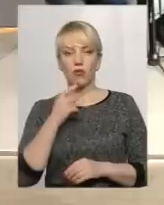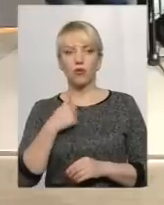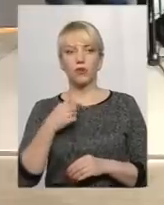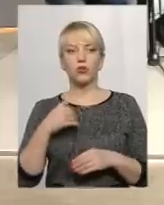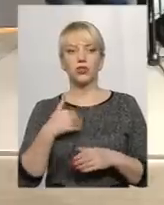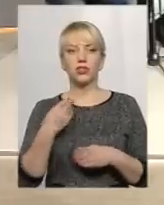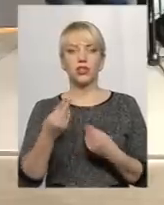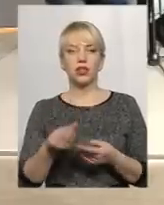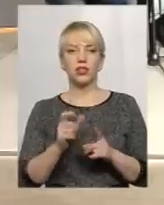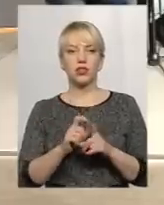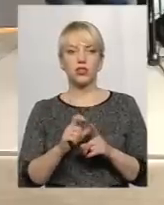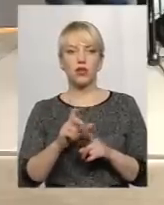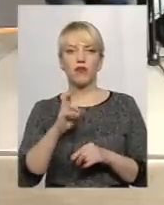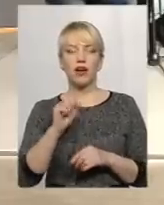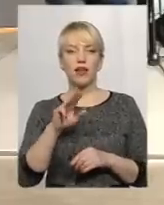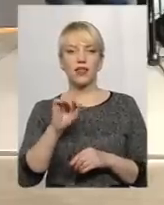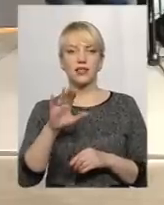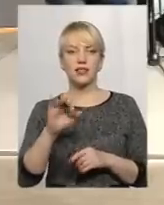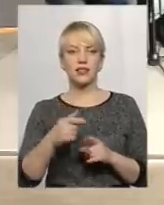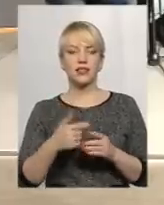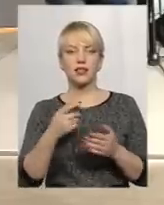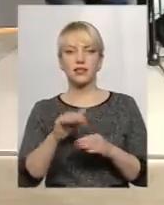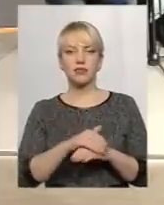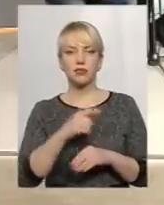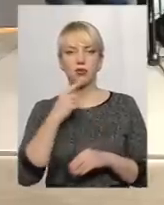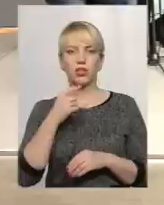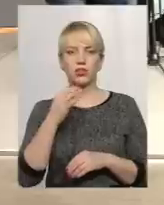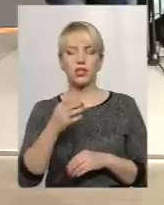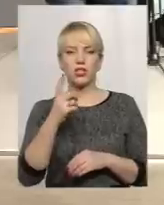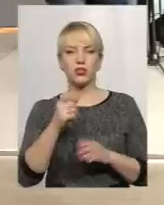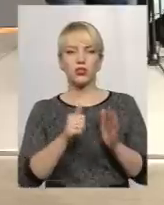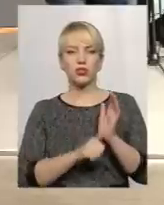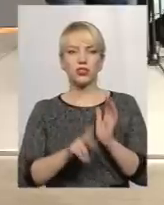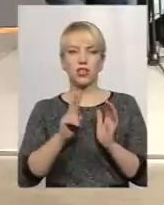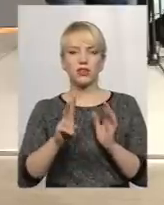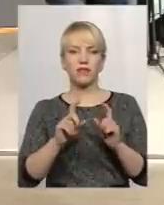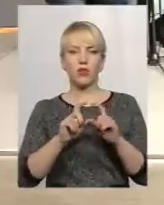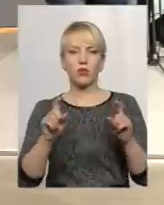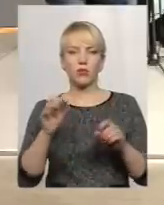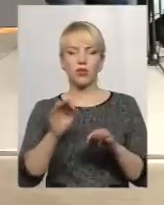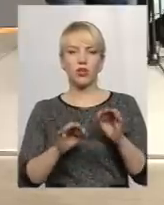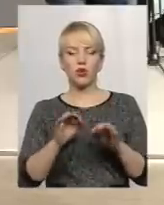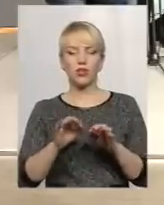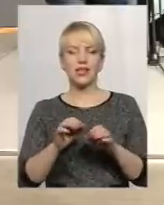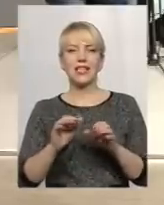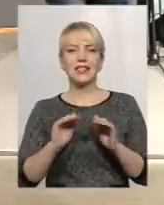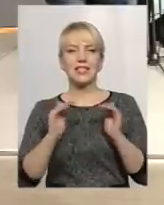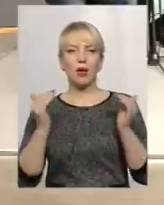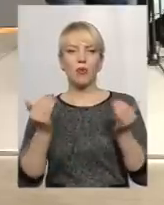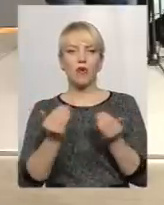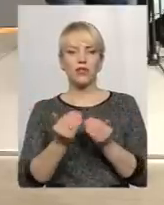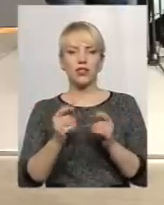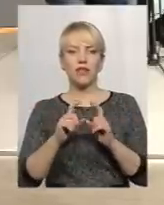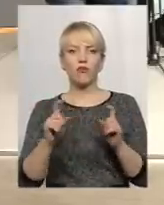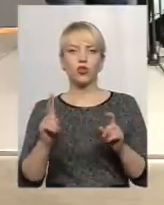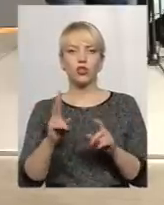Анастасії. Скажіть, будь ласка, 162 об'єкти природно-заповідного фонду, так я розумію, а